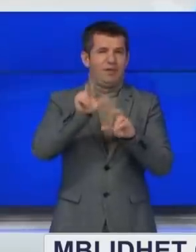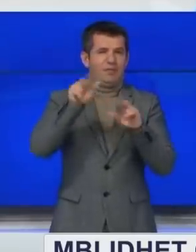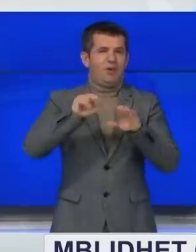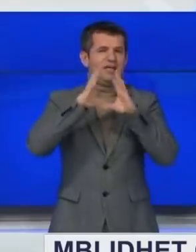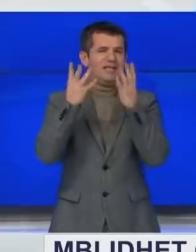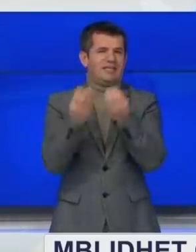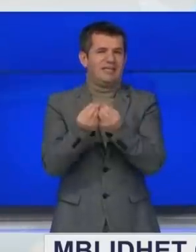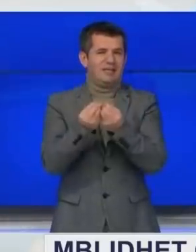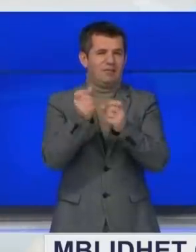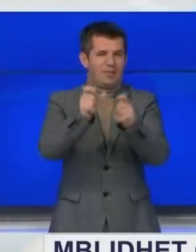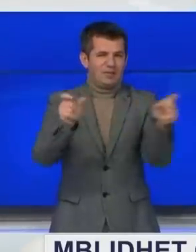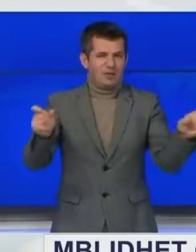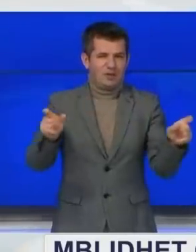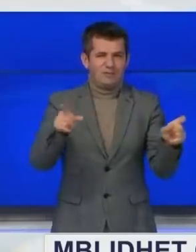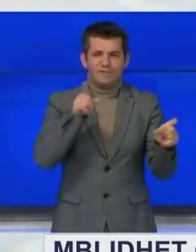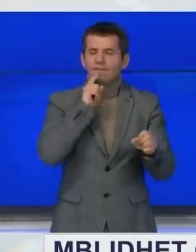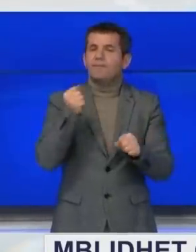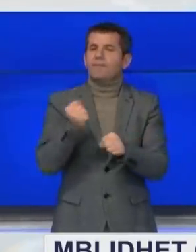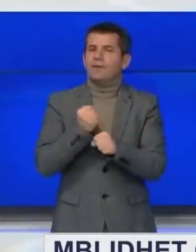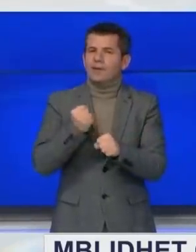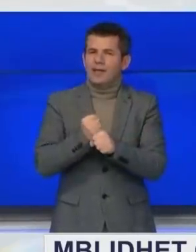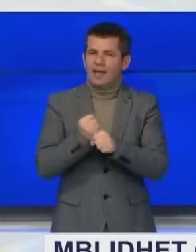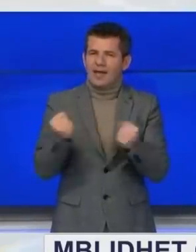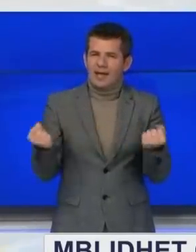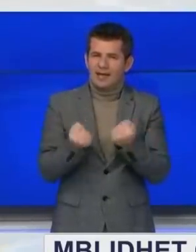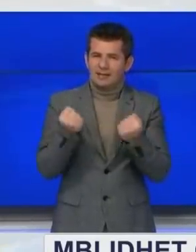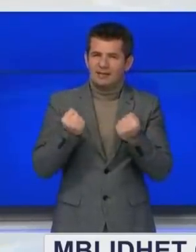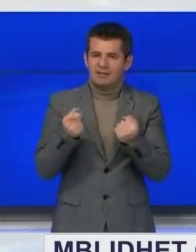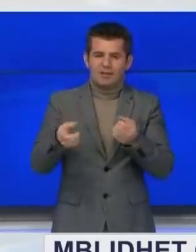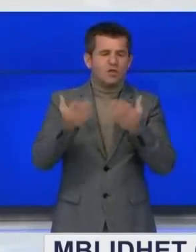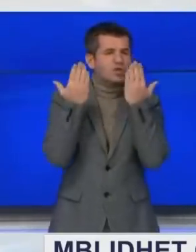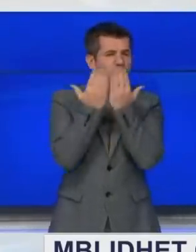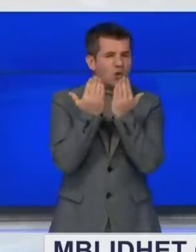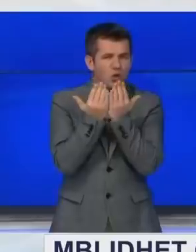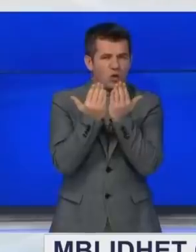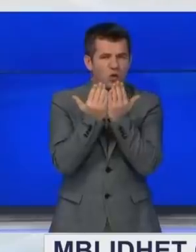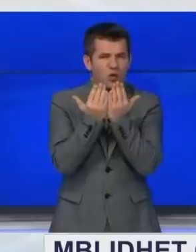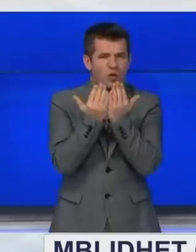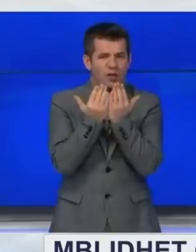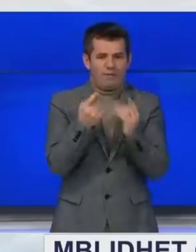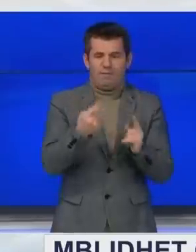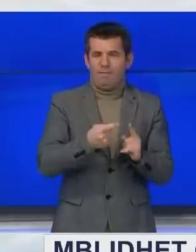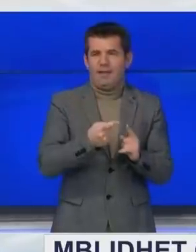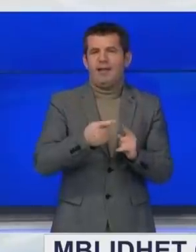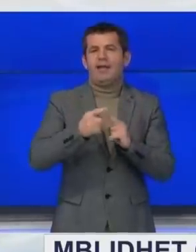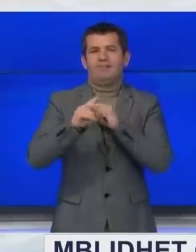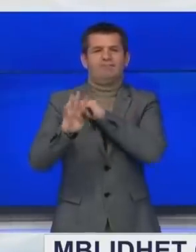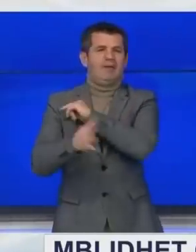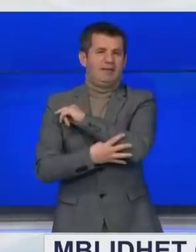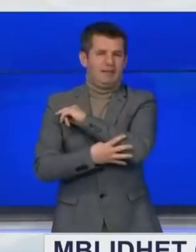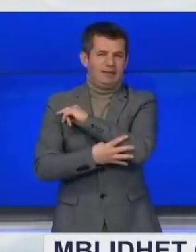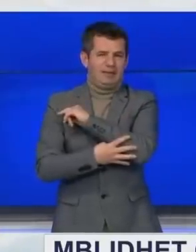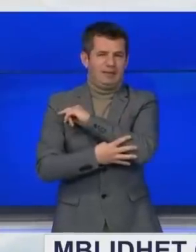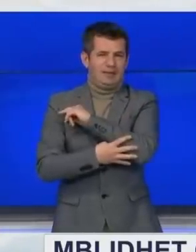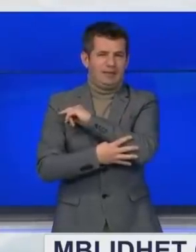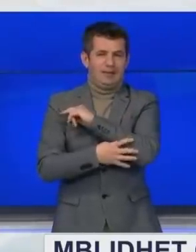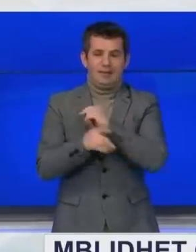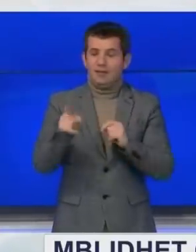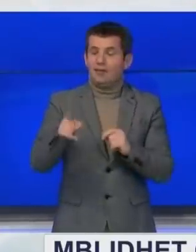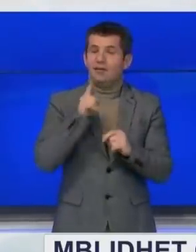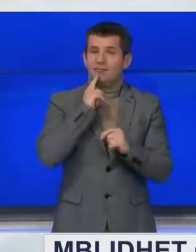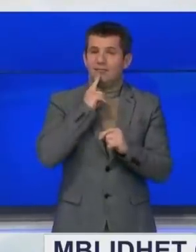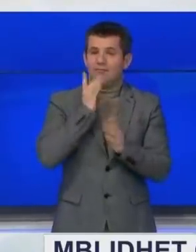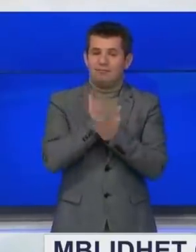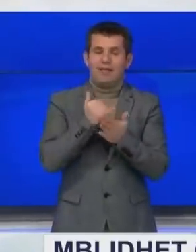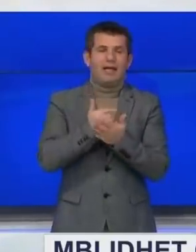personelin i cili është i angazhuar në arsimin primar dhe sekondar. Në këtë pikë